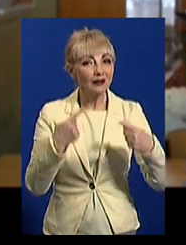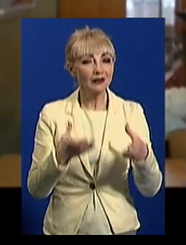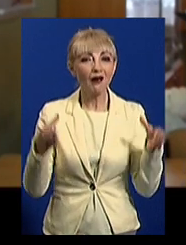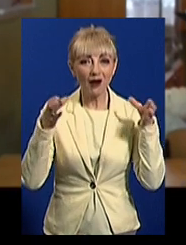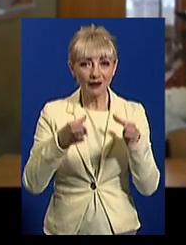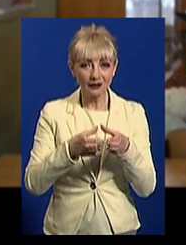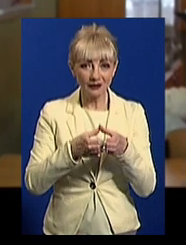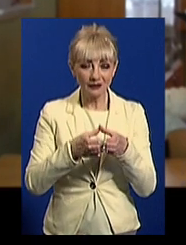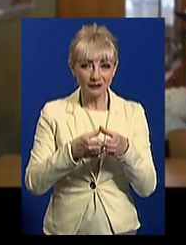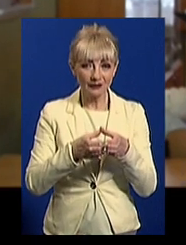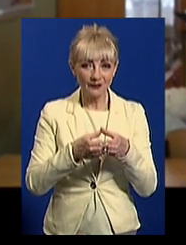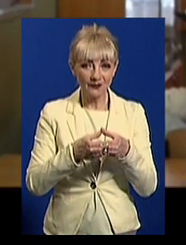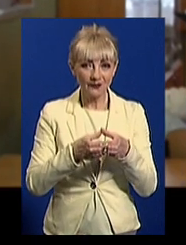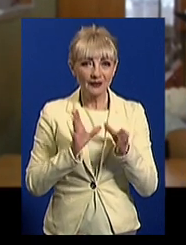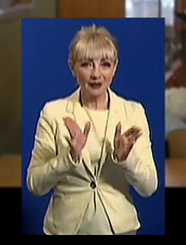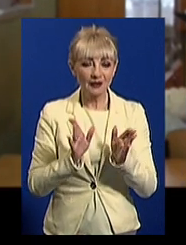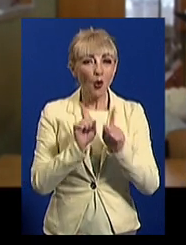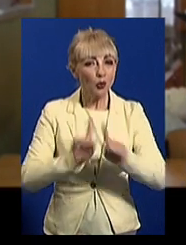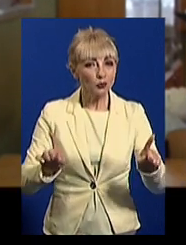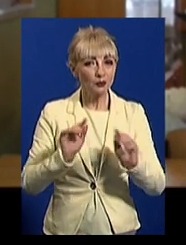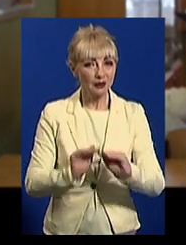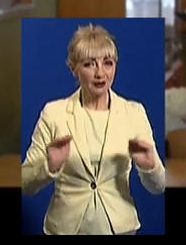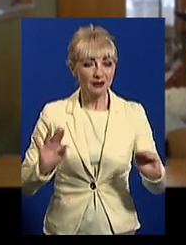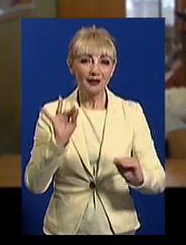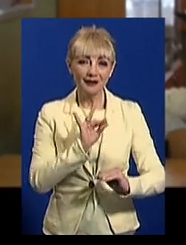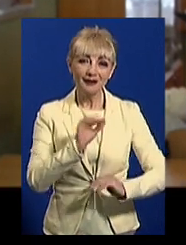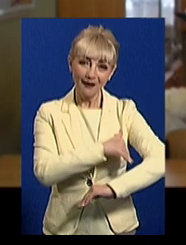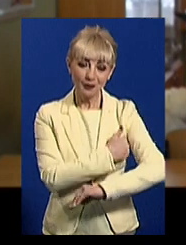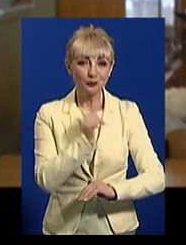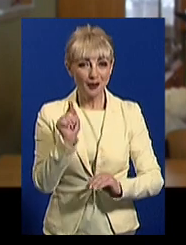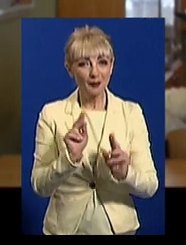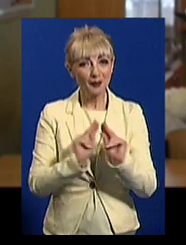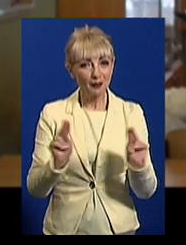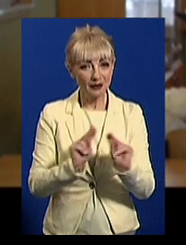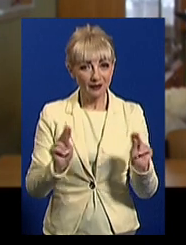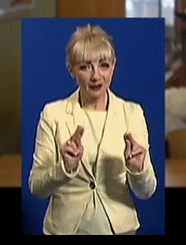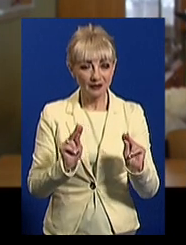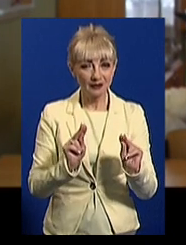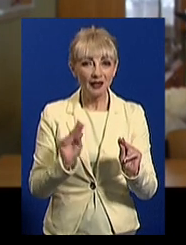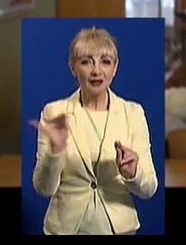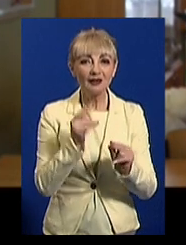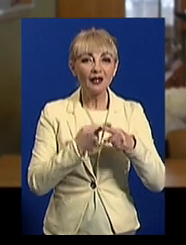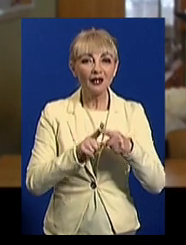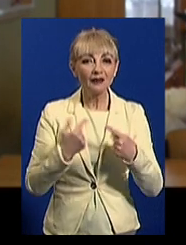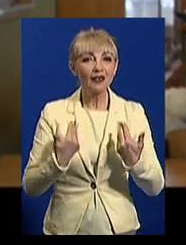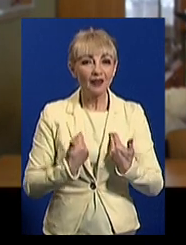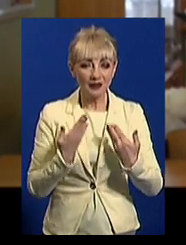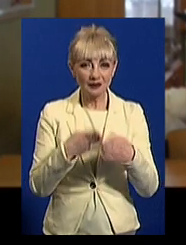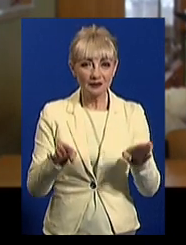особливих дітей і хочу там викладати. І це так нас